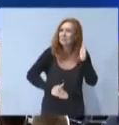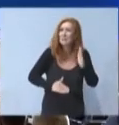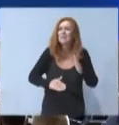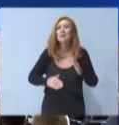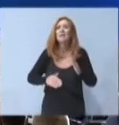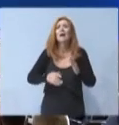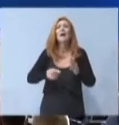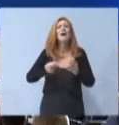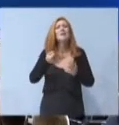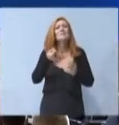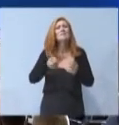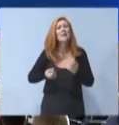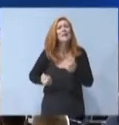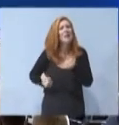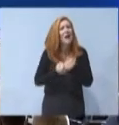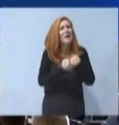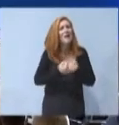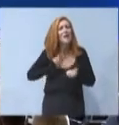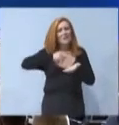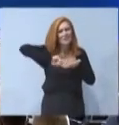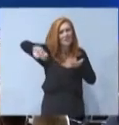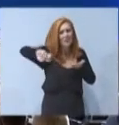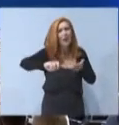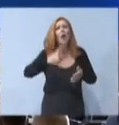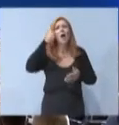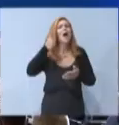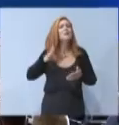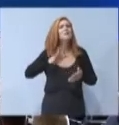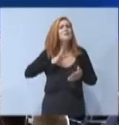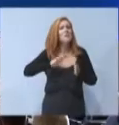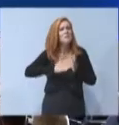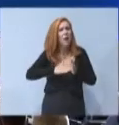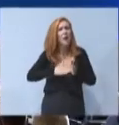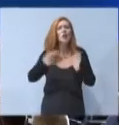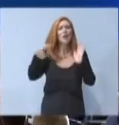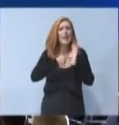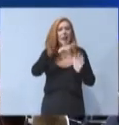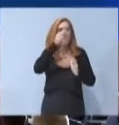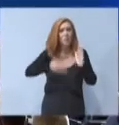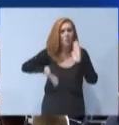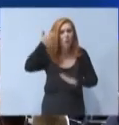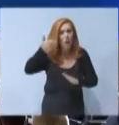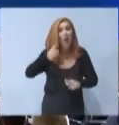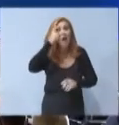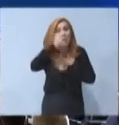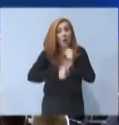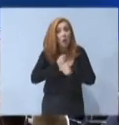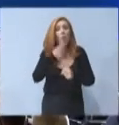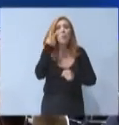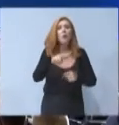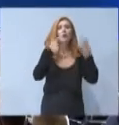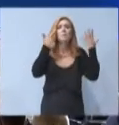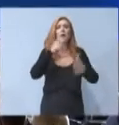εισφοράς αλληλεγγύης, ένας βισθωτός που βγάζει λίγο παραπάνω από 1.000 ευρώ θα έχει ετήσιο όφελος 207 ευρώ. Ένας